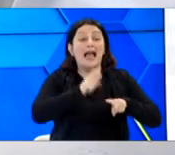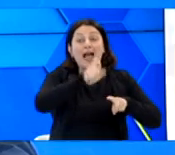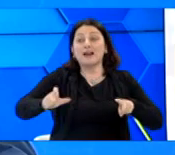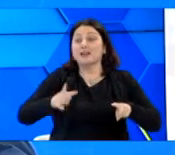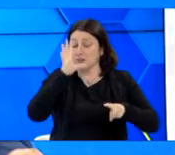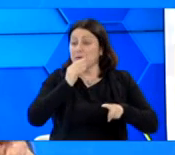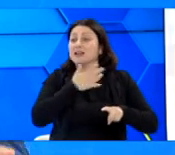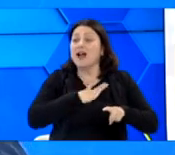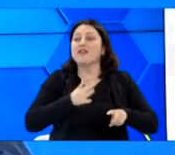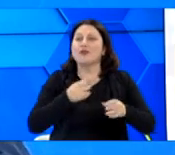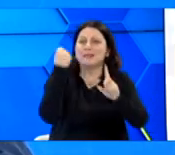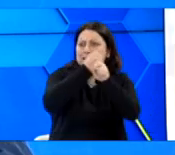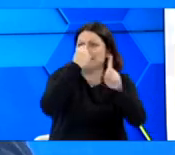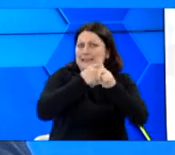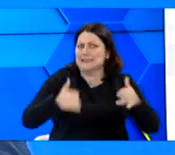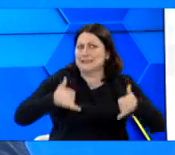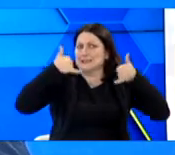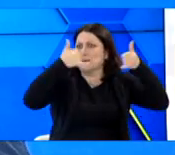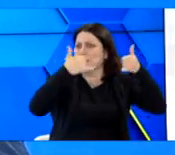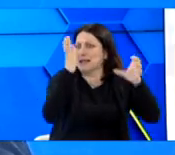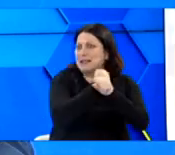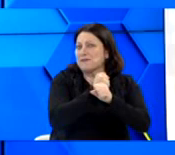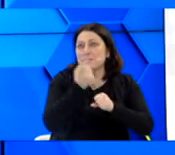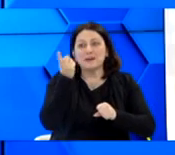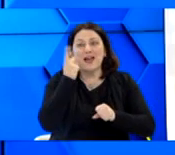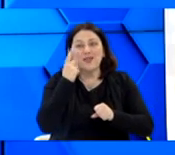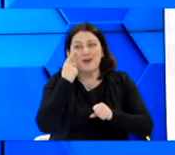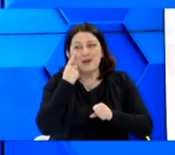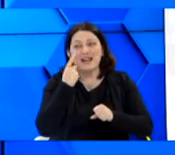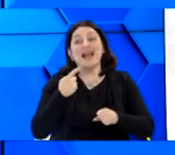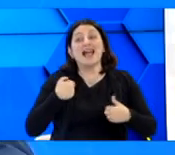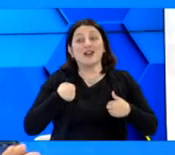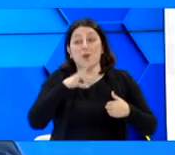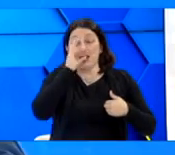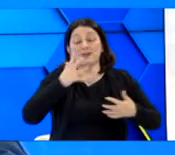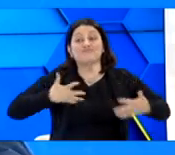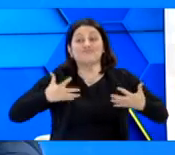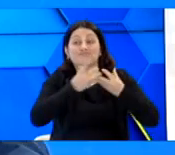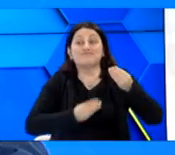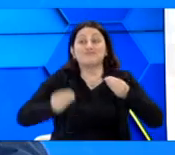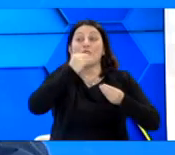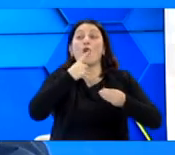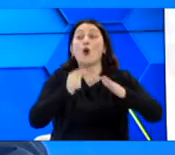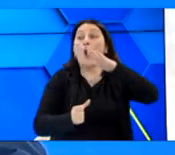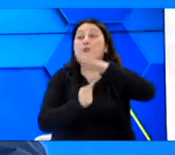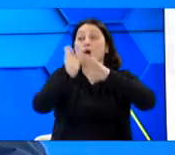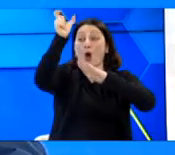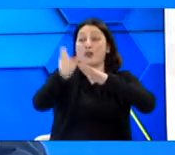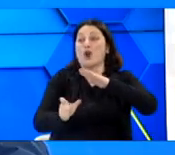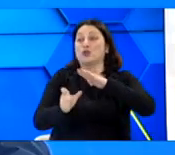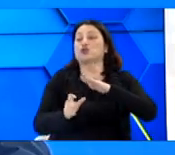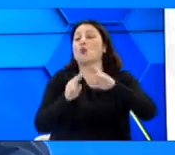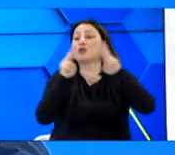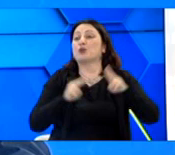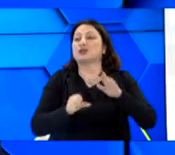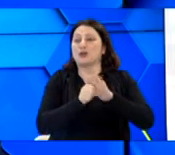γιατί όχι, να διεκδικήσουμε και το τρόπαιο με την Εθνική μας Ομάδα. Και είναι διπλή η χαρά μας γιατί ο πρόεδρος της Ομοσποδίας Κοφών,